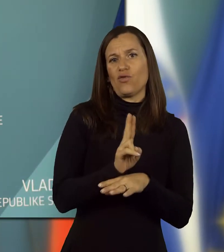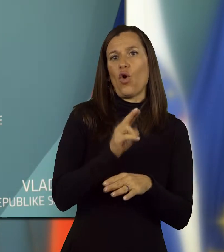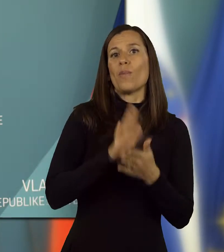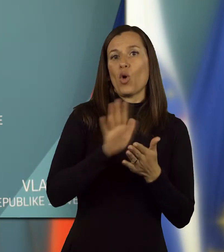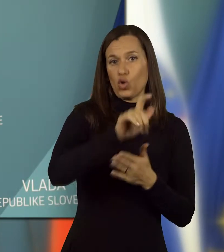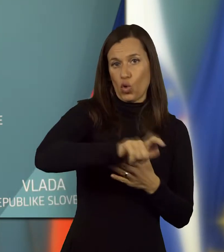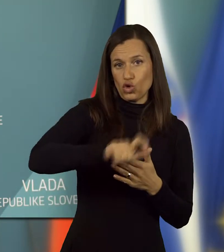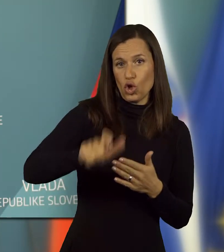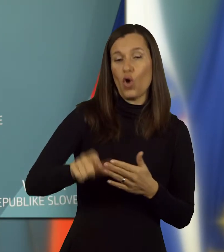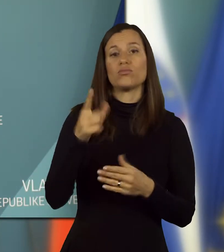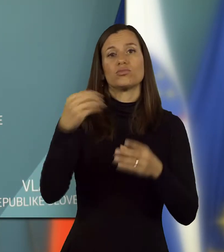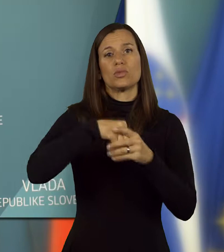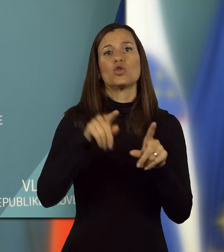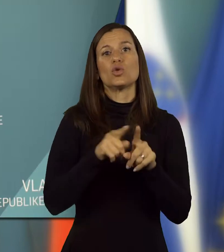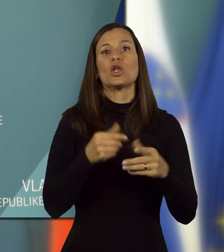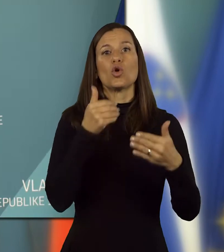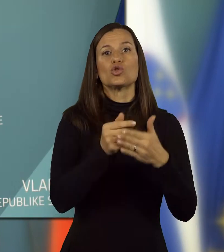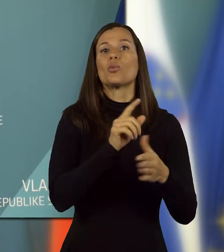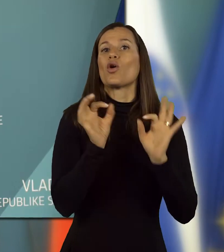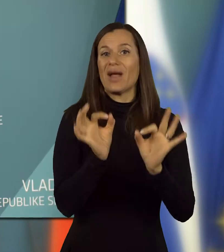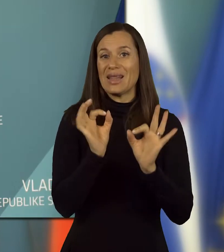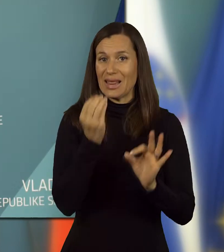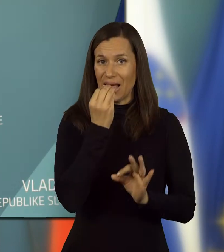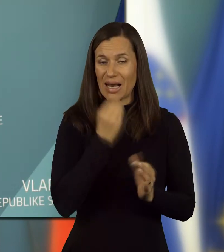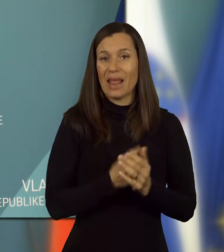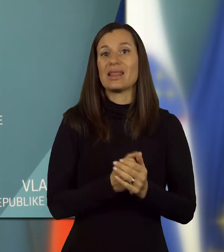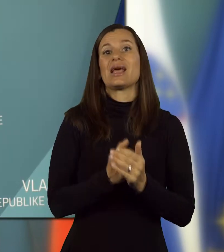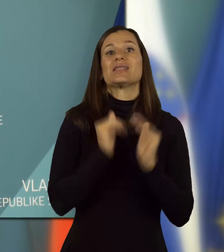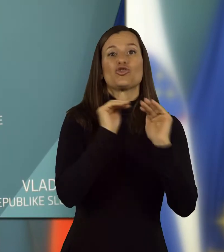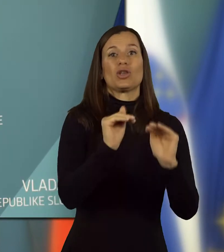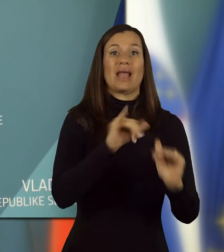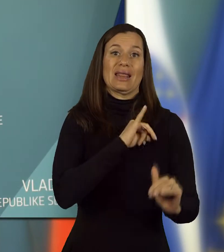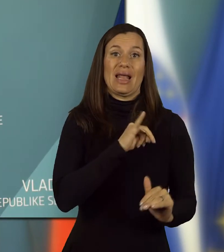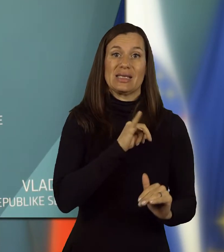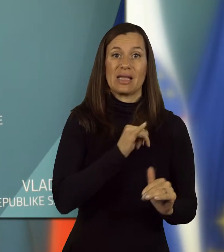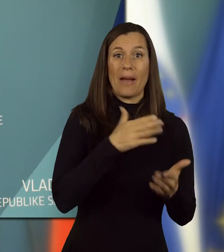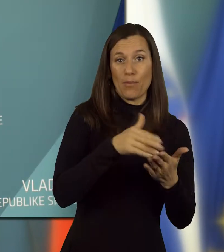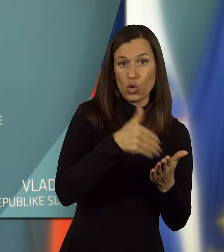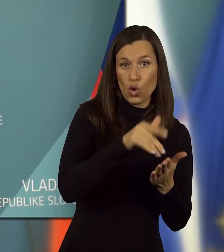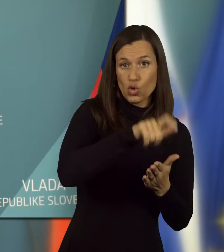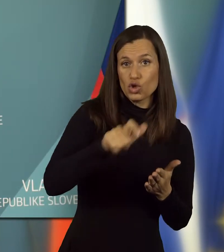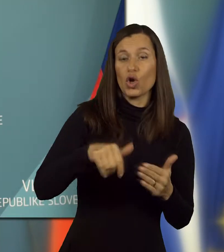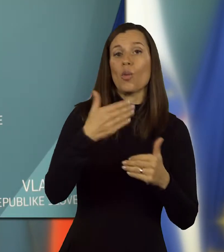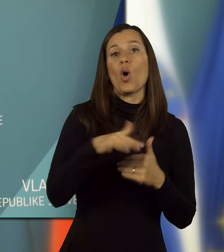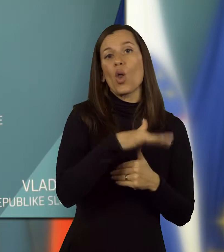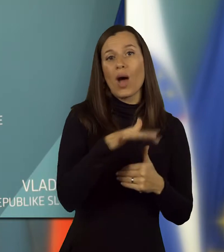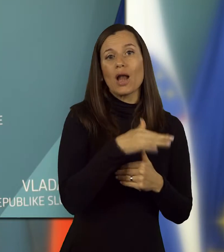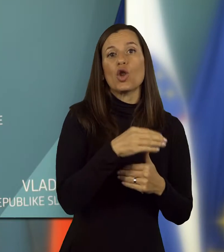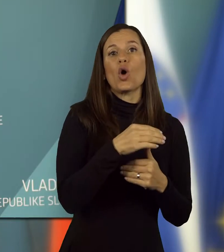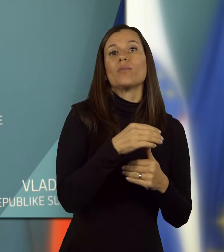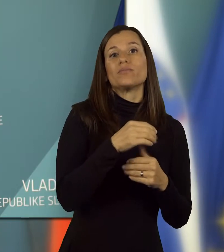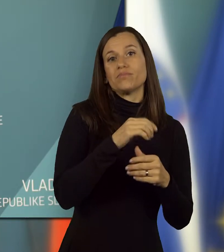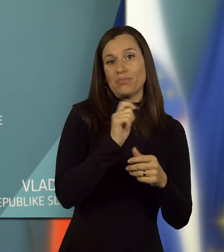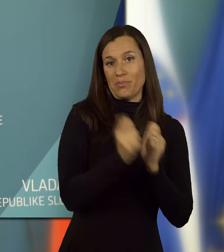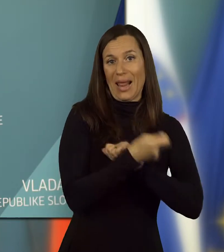potrošnikov, kamor štejemo tudi dostop do kvalitetne hrane, zaščito interesa potrošnikov po lokalno predelani in